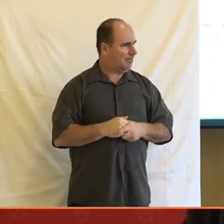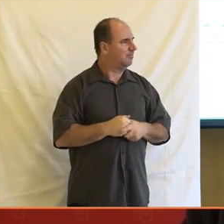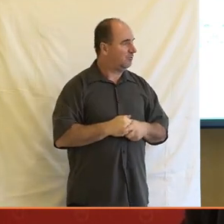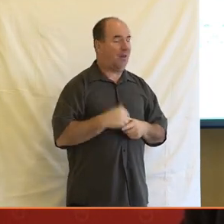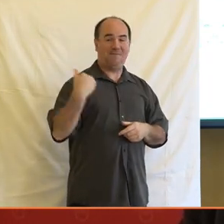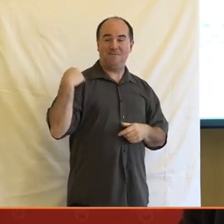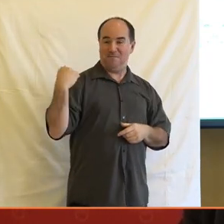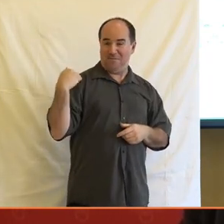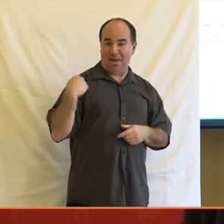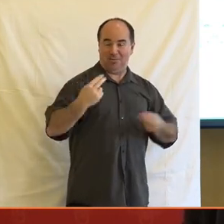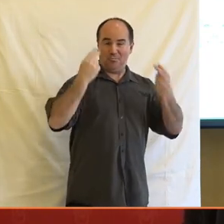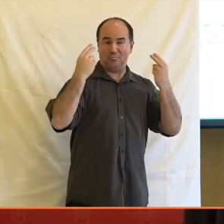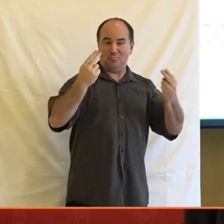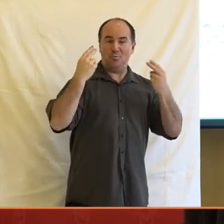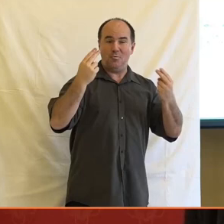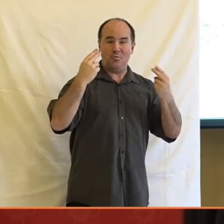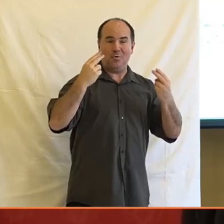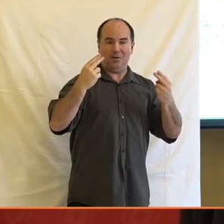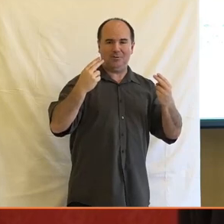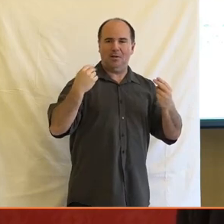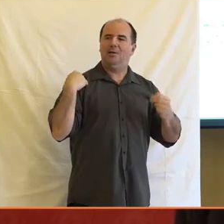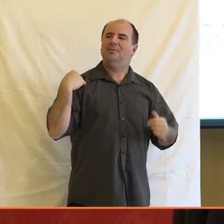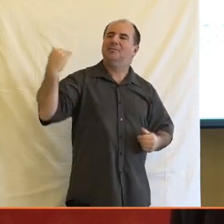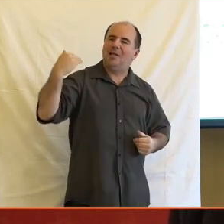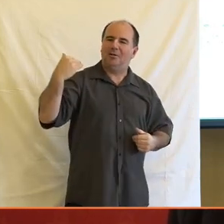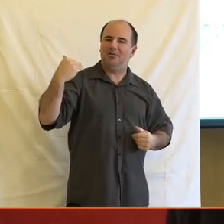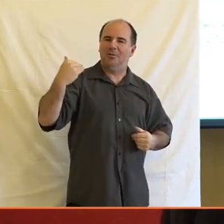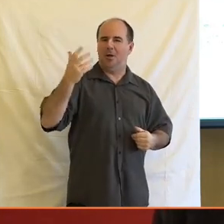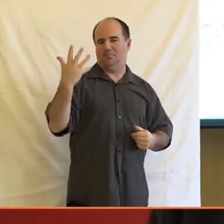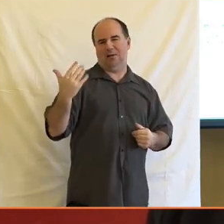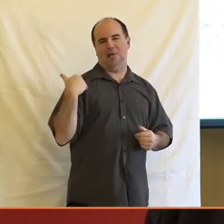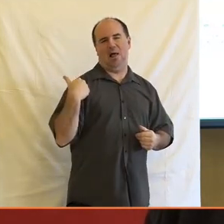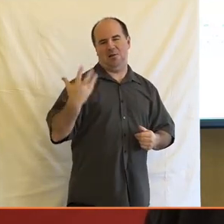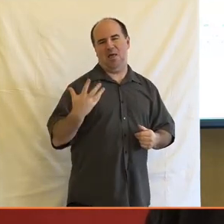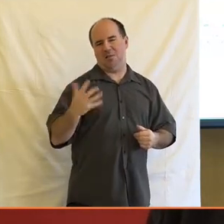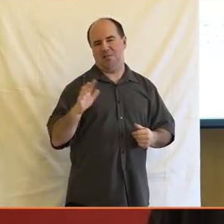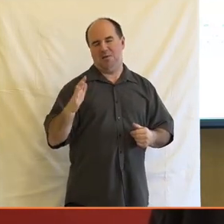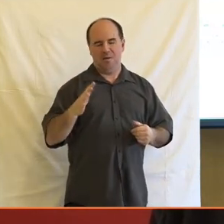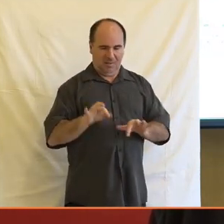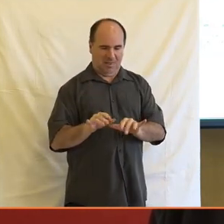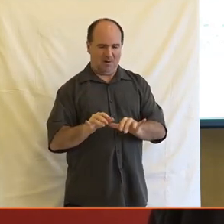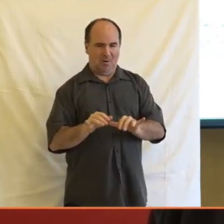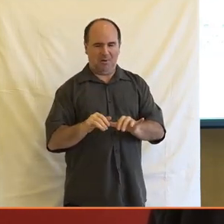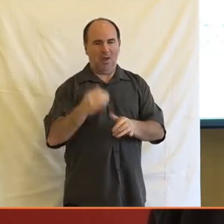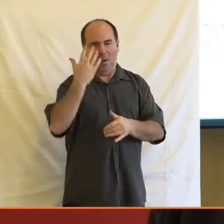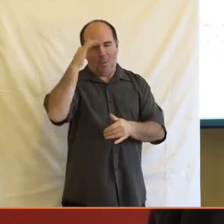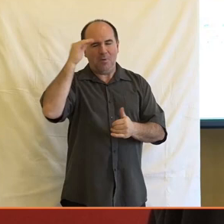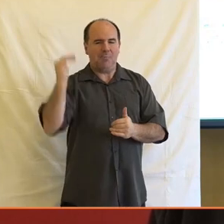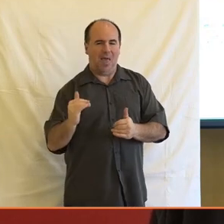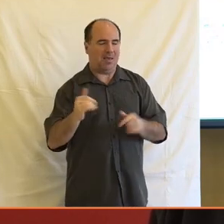určující jako proměna. Že bych mohl říct, že tady ten kolega dobře je mu 50, tak ten ty technologie bude zvládat méně, než tady ta kolegyně, který je 25.